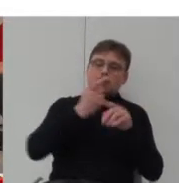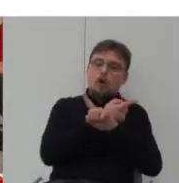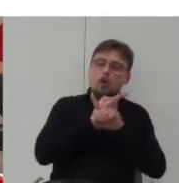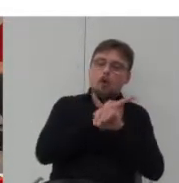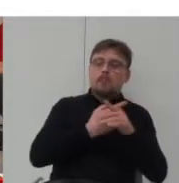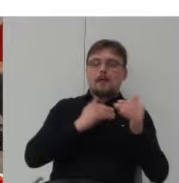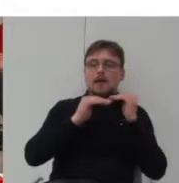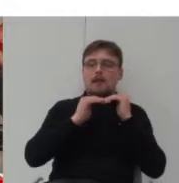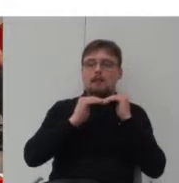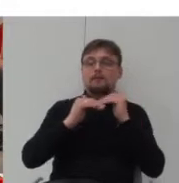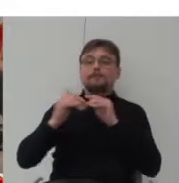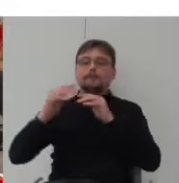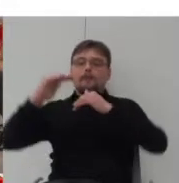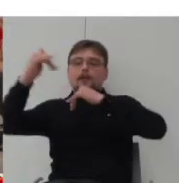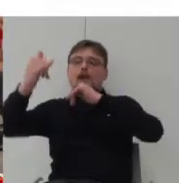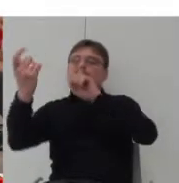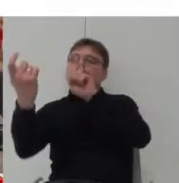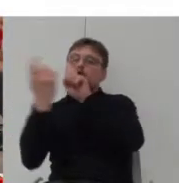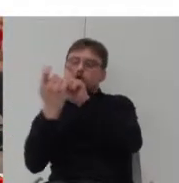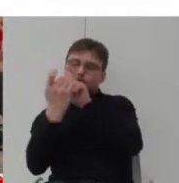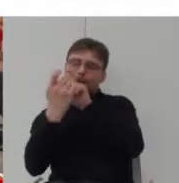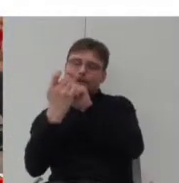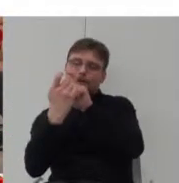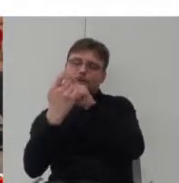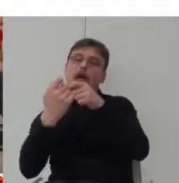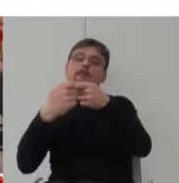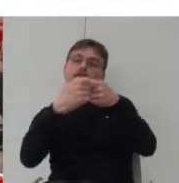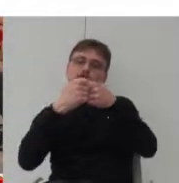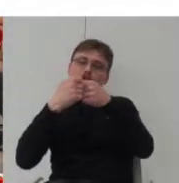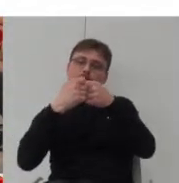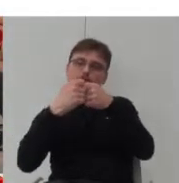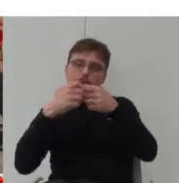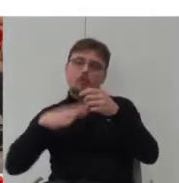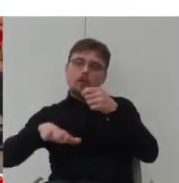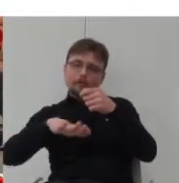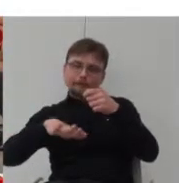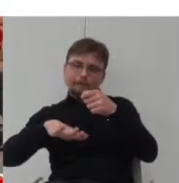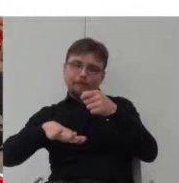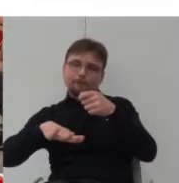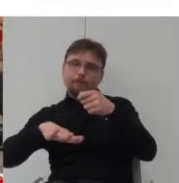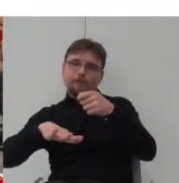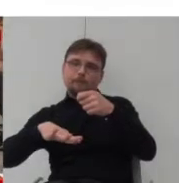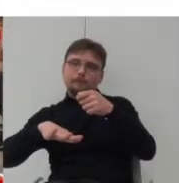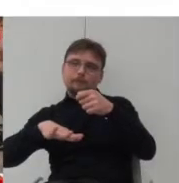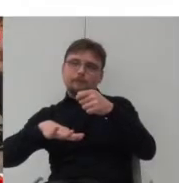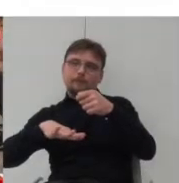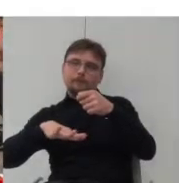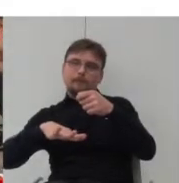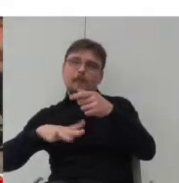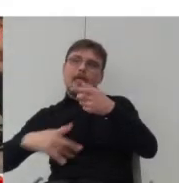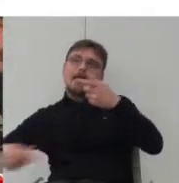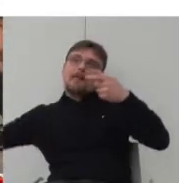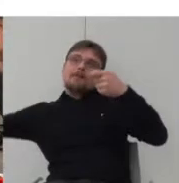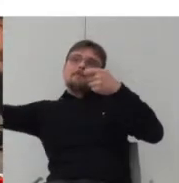relacji z najbliższym sąsiadem, przestrzenią wspólną. Oraz to, żeby ten projekt tak naprawdę w jakiś sposób łączył się w mieście.